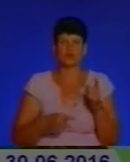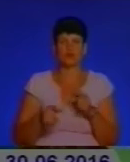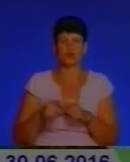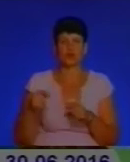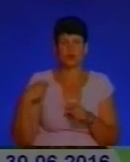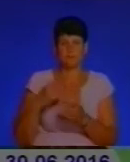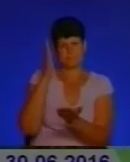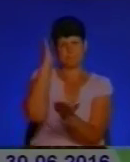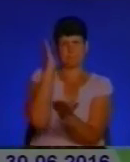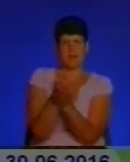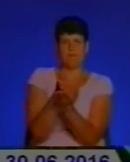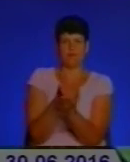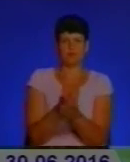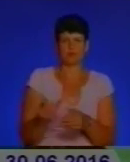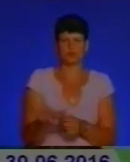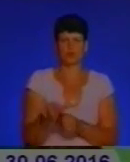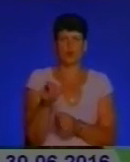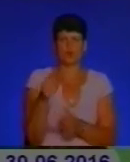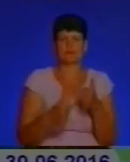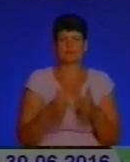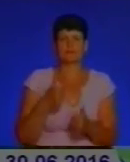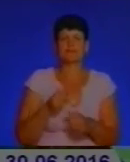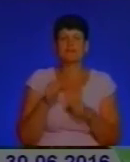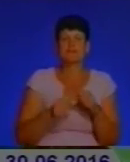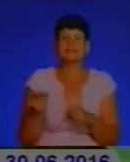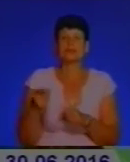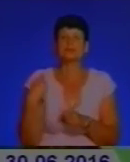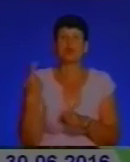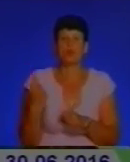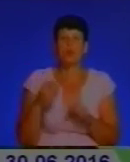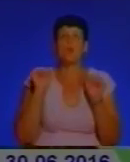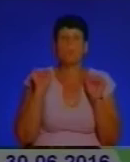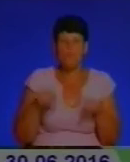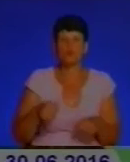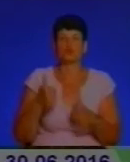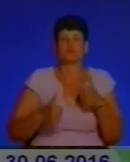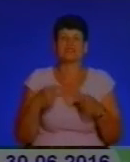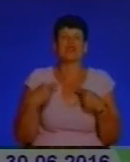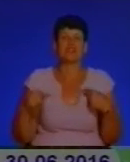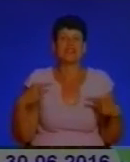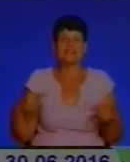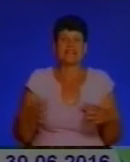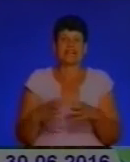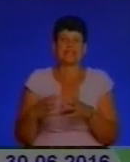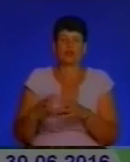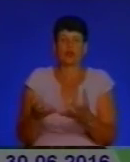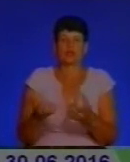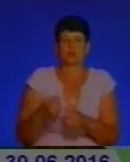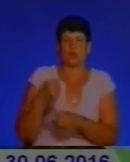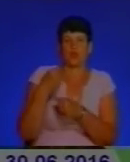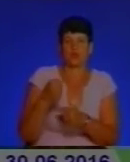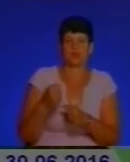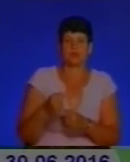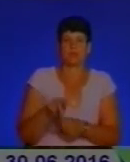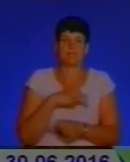гарної траси для змагань. Велосипедисти Тернопільської області можуть позмагатися в різних категоріях та отримати кубки, призи та